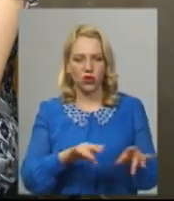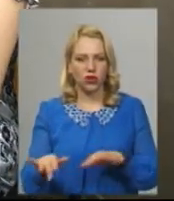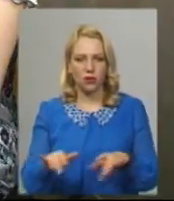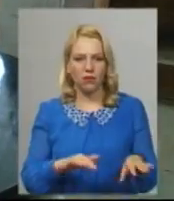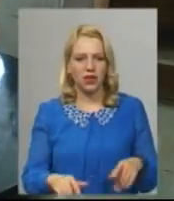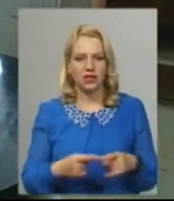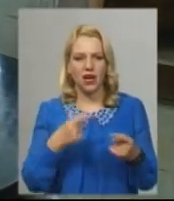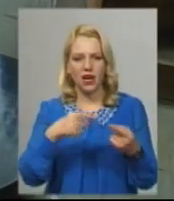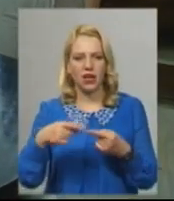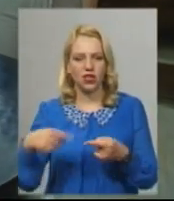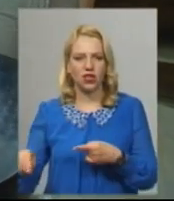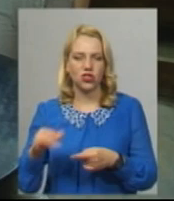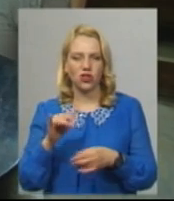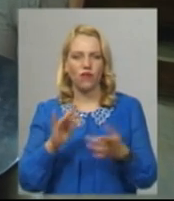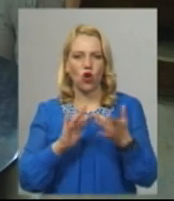репетирують онлайн